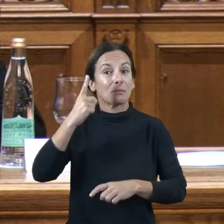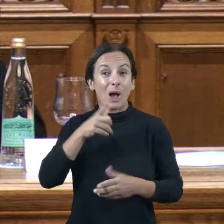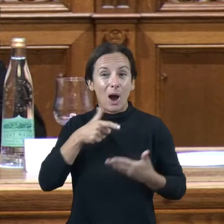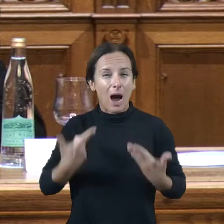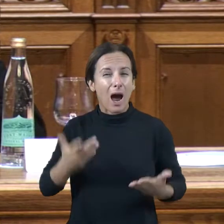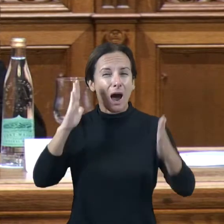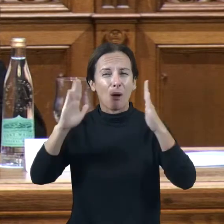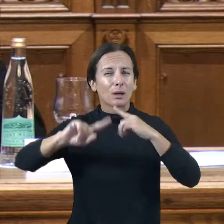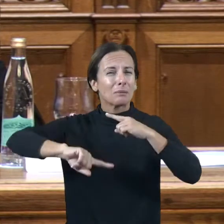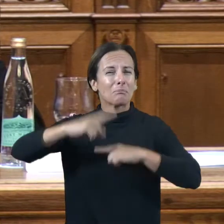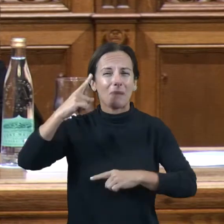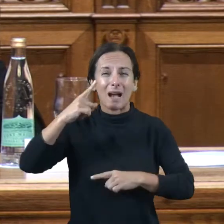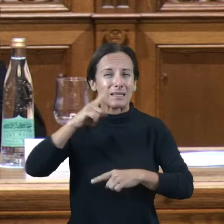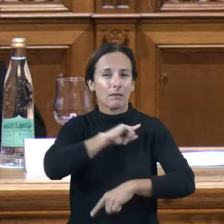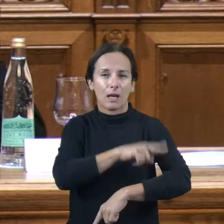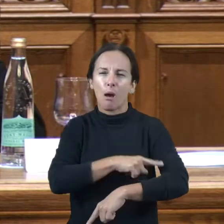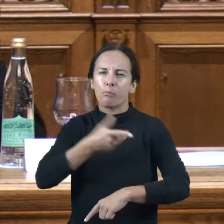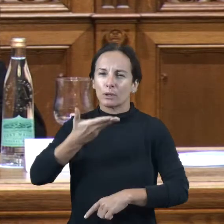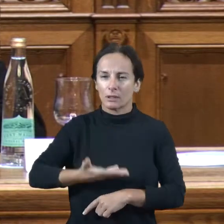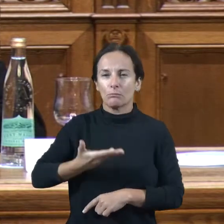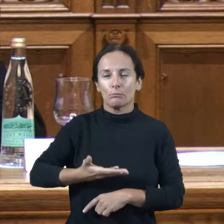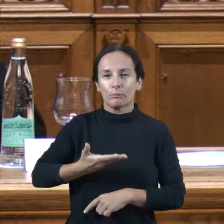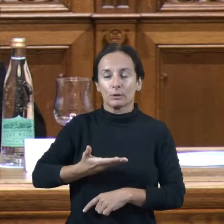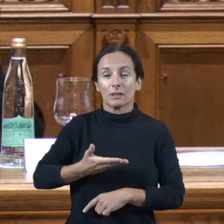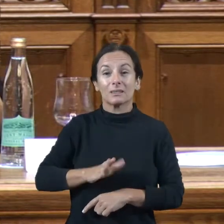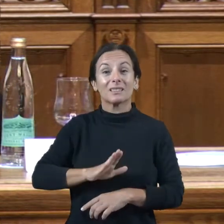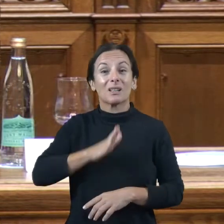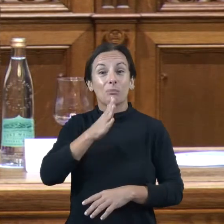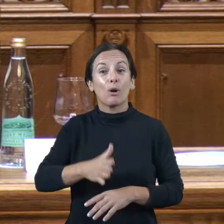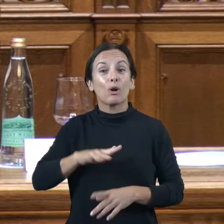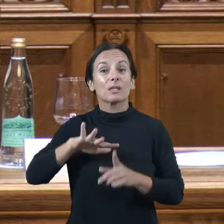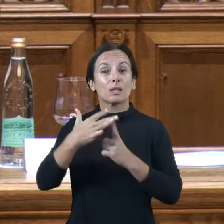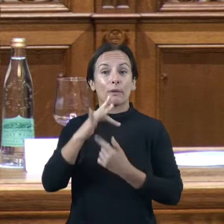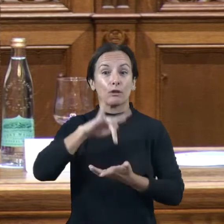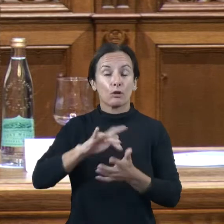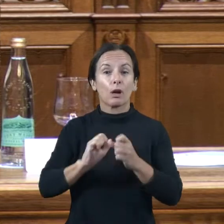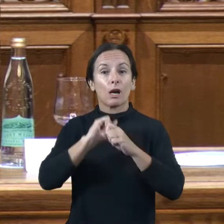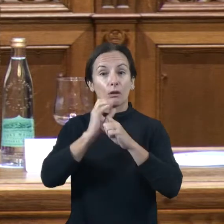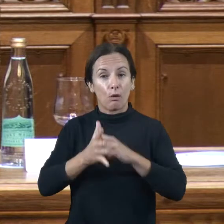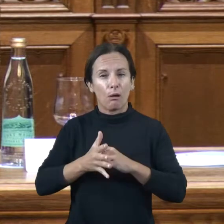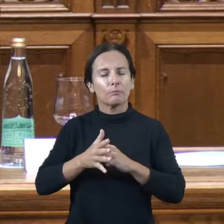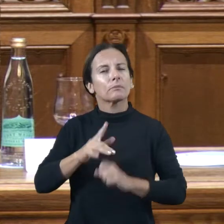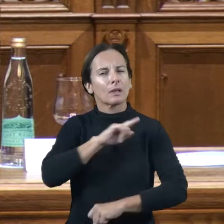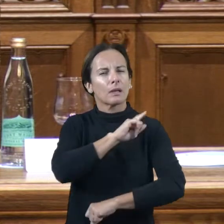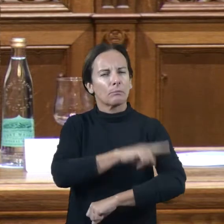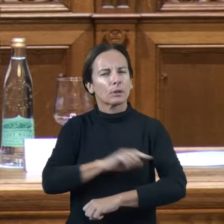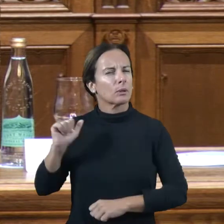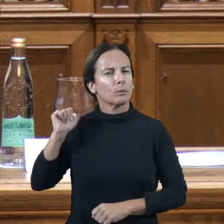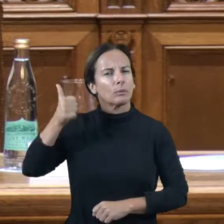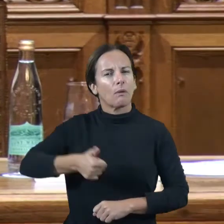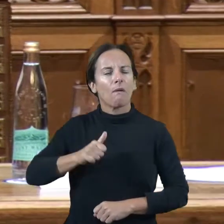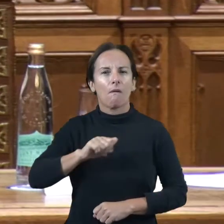és important. Després de, en la situació que vivim des-Covid, l'esport crec que sempre ha tingut un gran valor, no?, de cohesió,